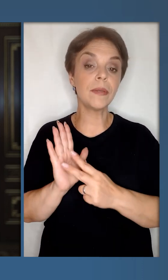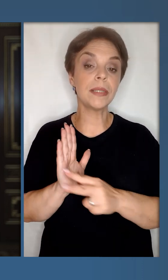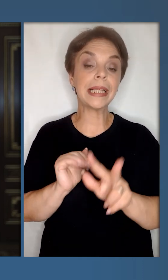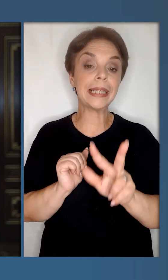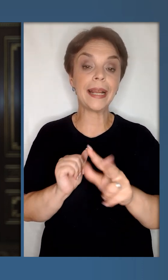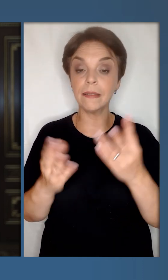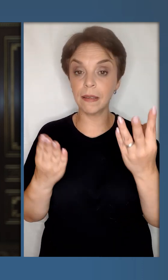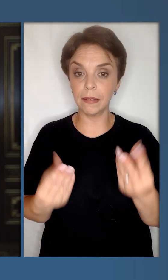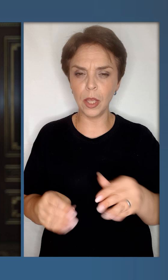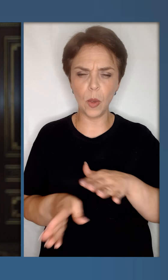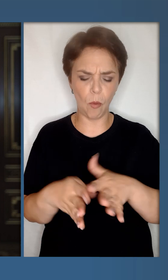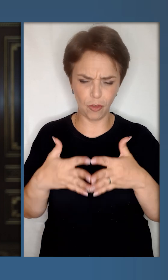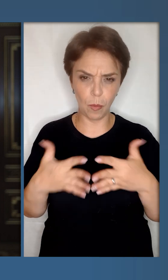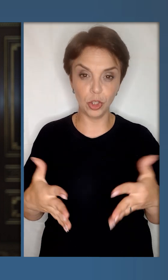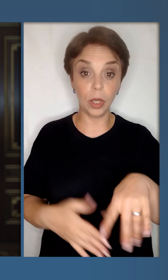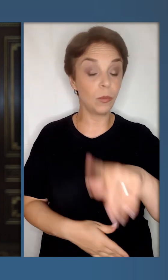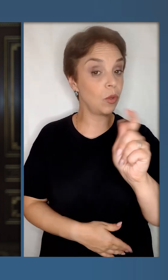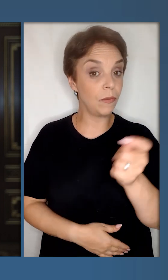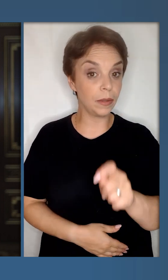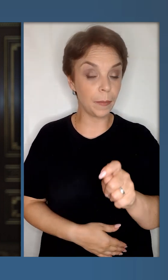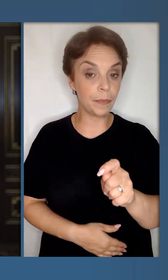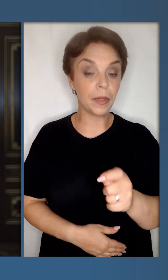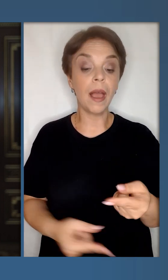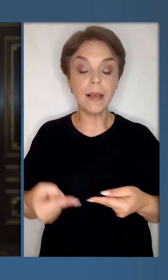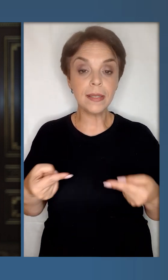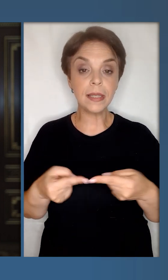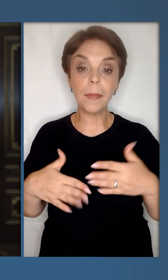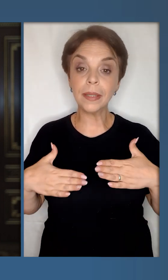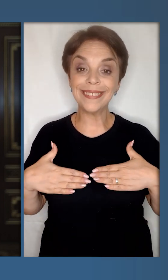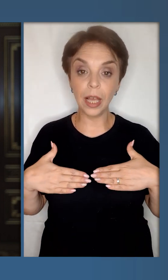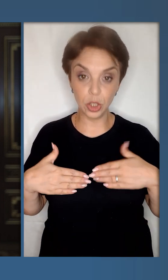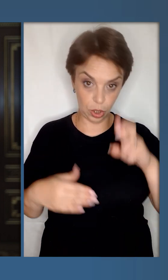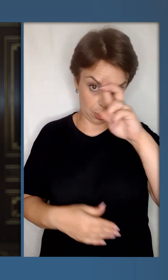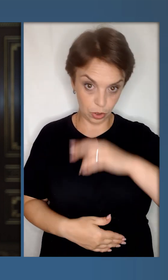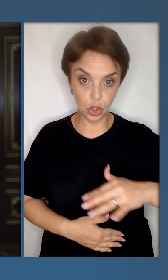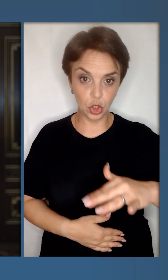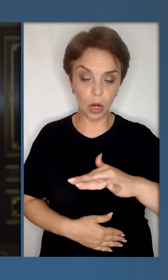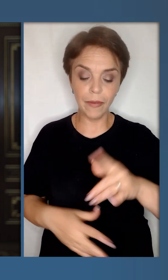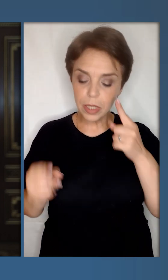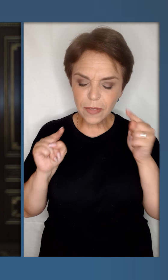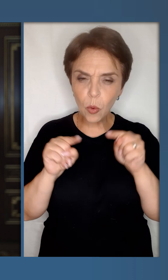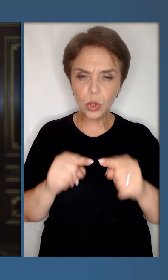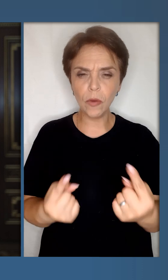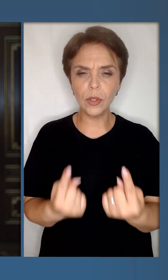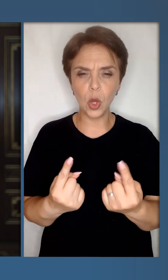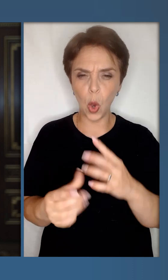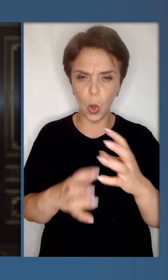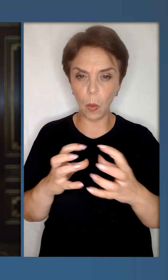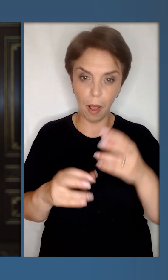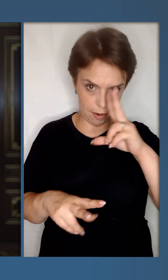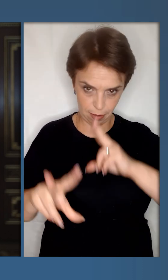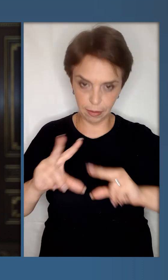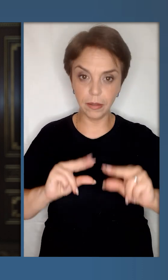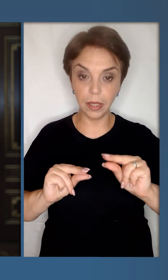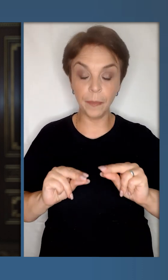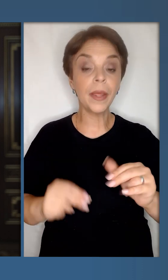483-й день повномасштабної війни. Саме на нашій державі сфокусовані глобальні